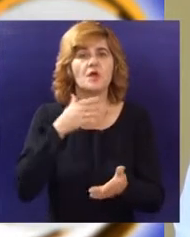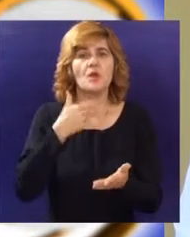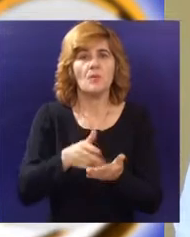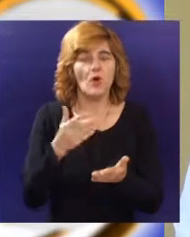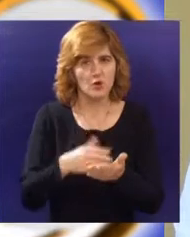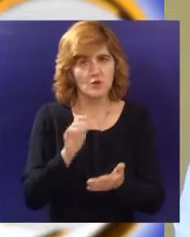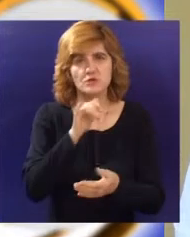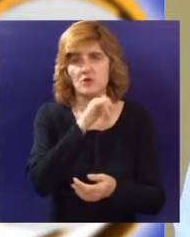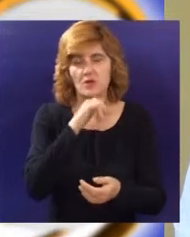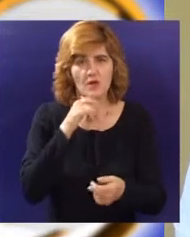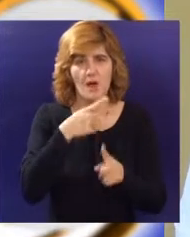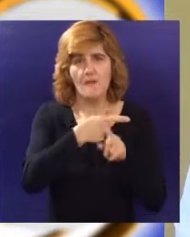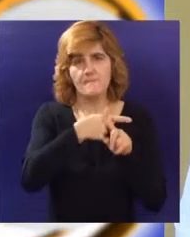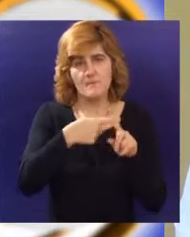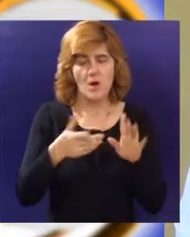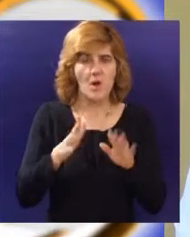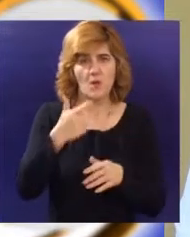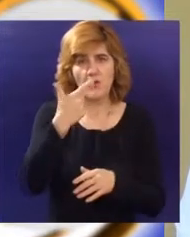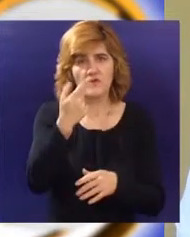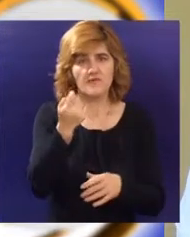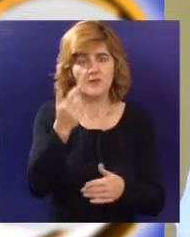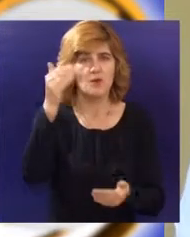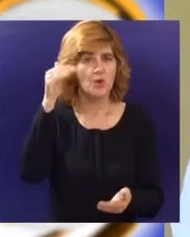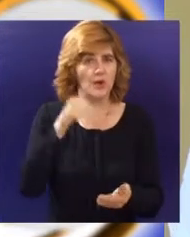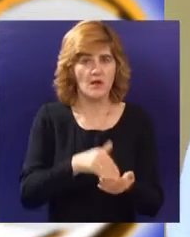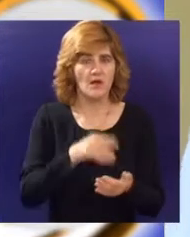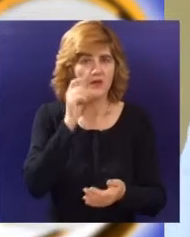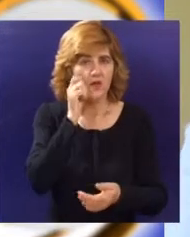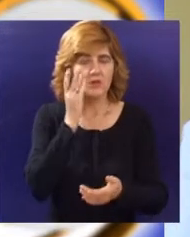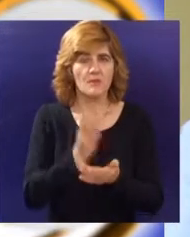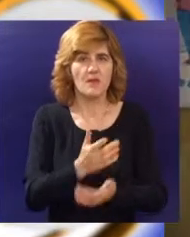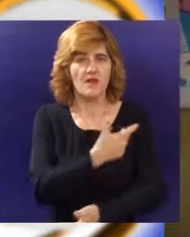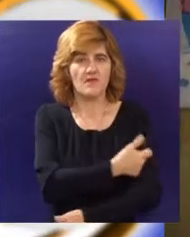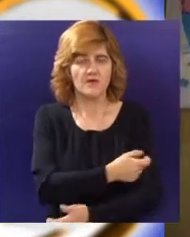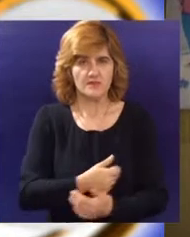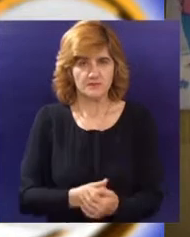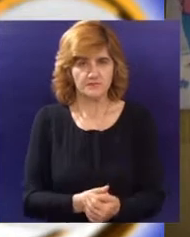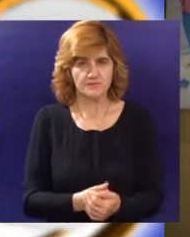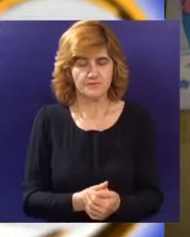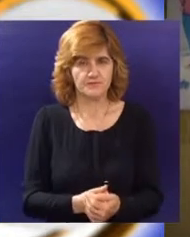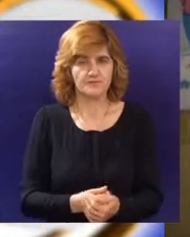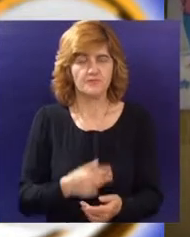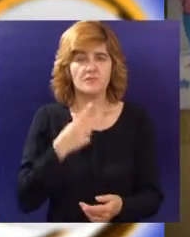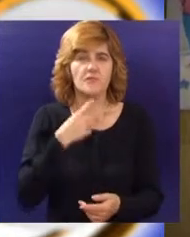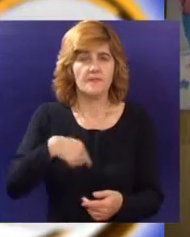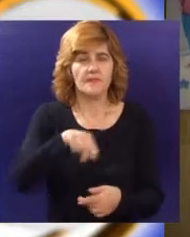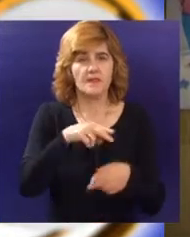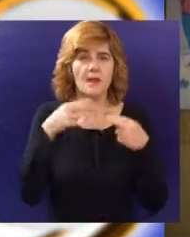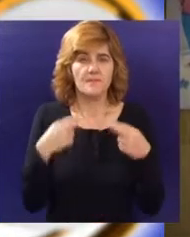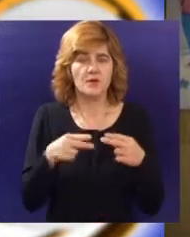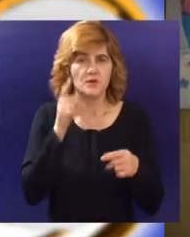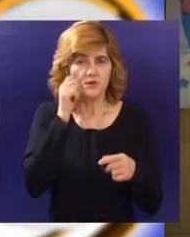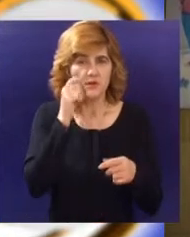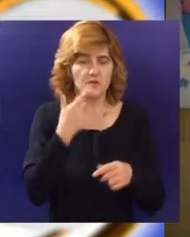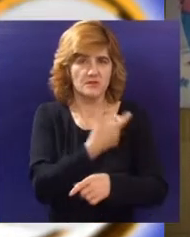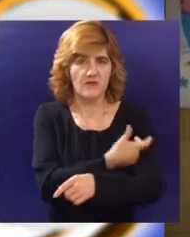utrošeno je pola doza. Oko 2.500 ljudi se vakcinisalo. Smatra se da je izvesan bojkot sezonske vakcine